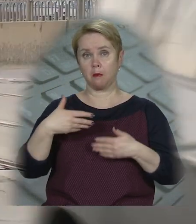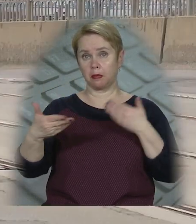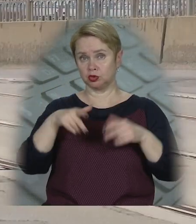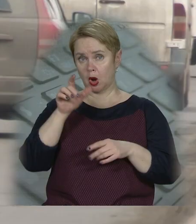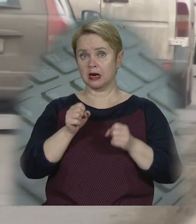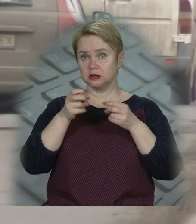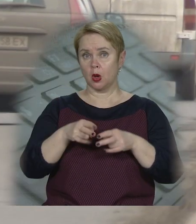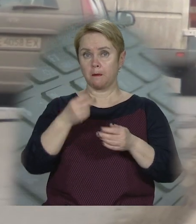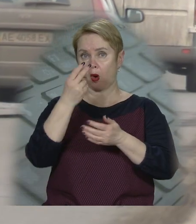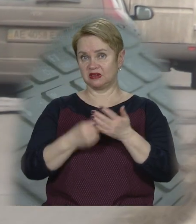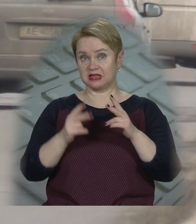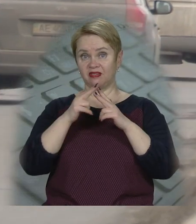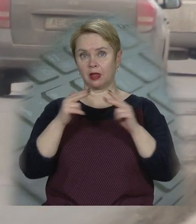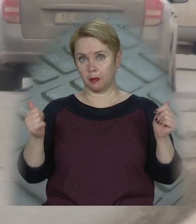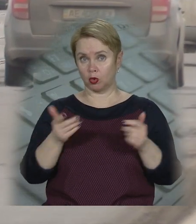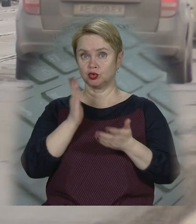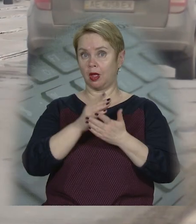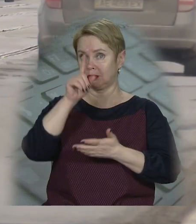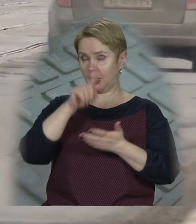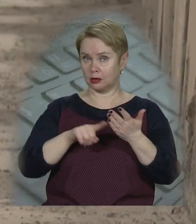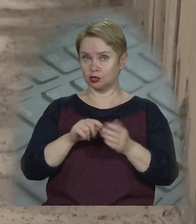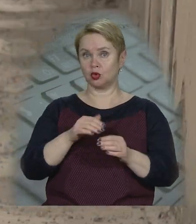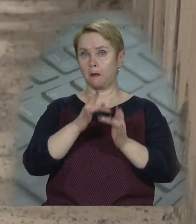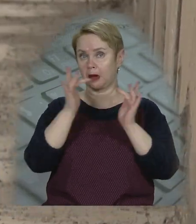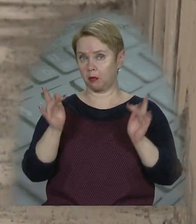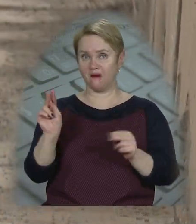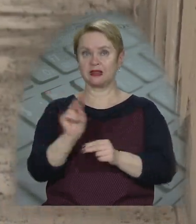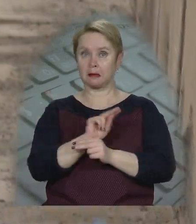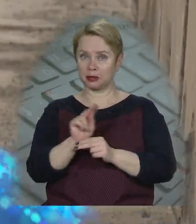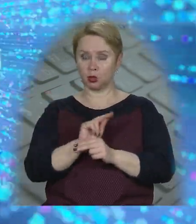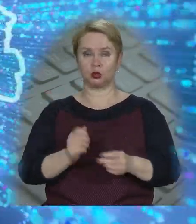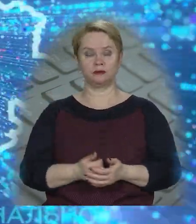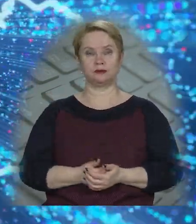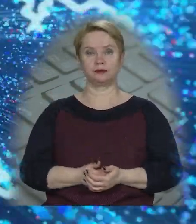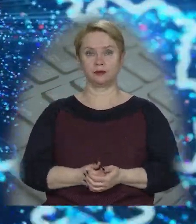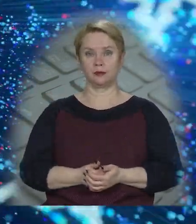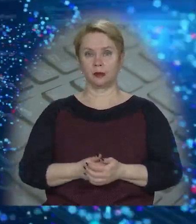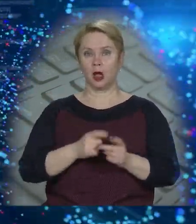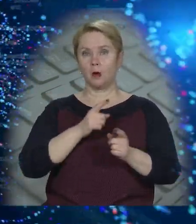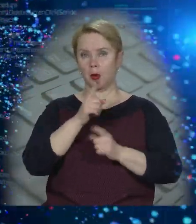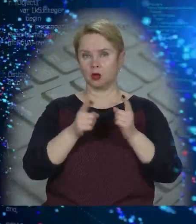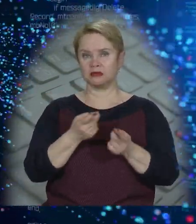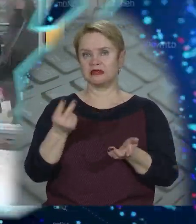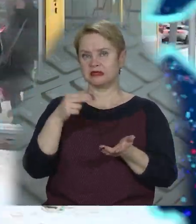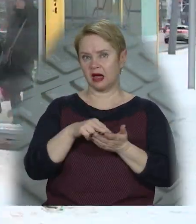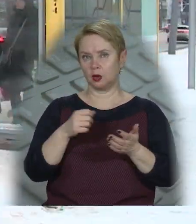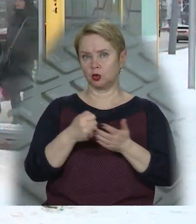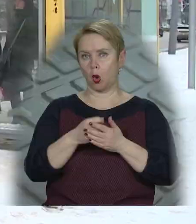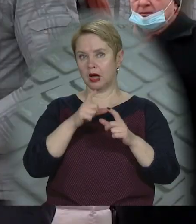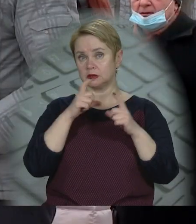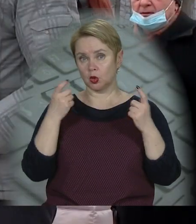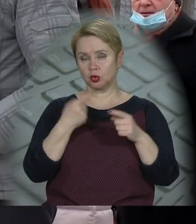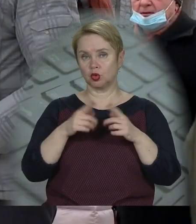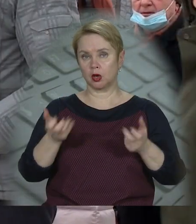пішоходи ризикують провалитися у Дніпро. Чи є надія, що переправу відремонтують? Переосмислити ставлення до